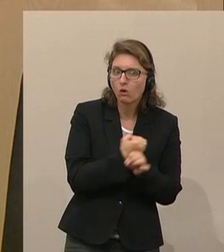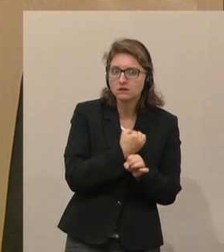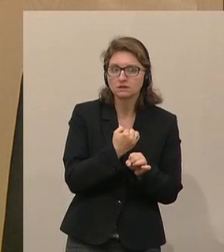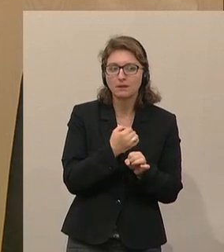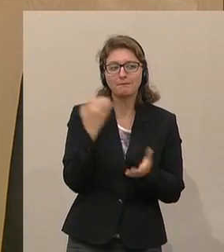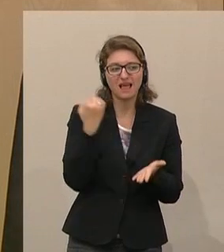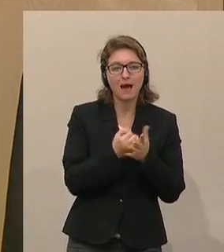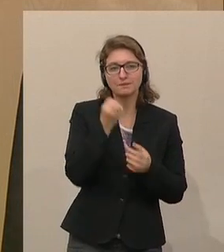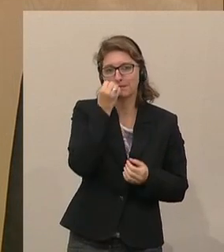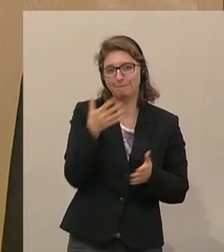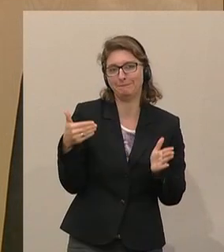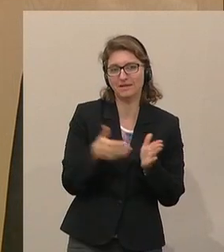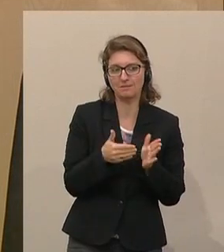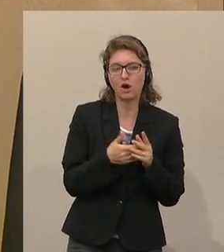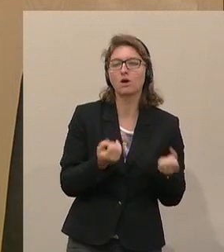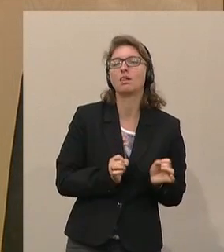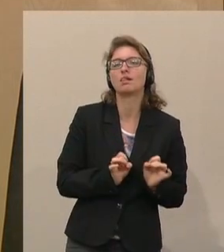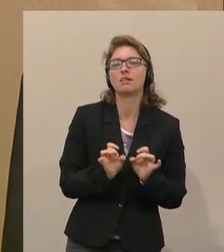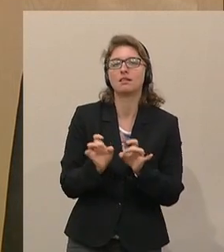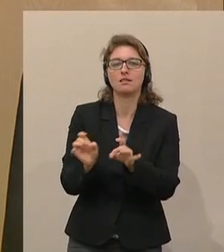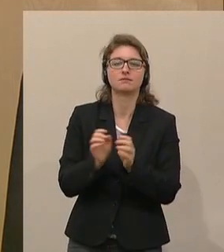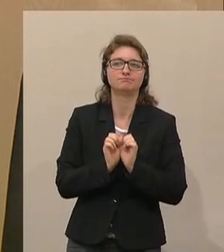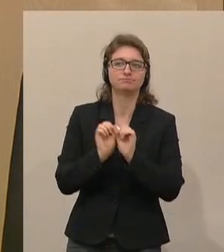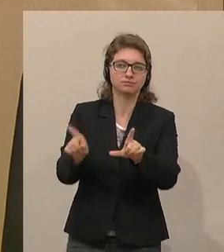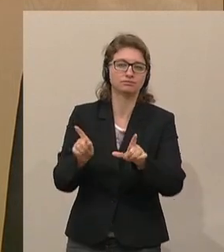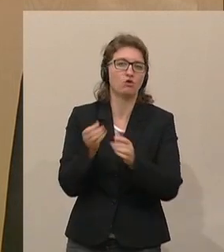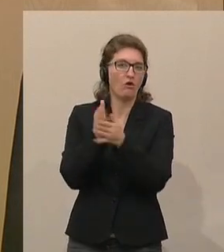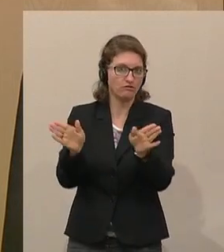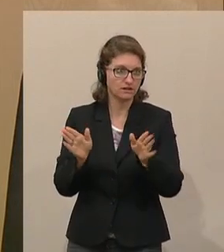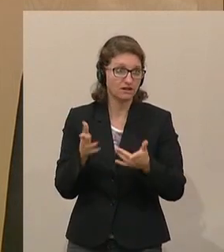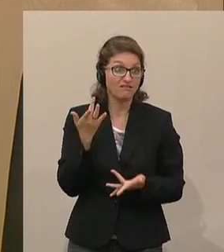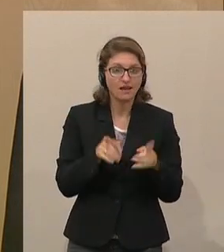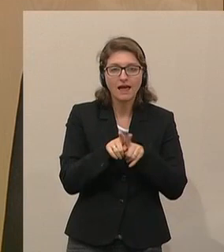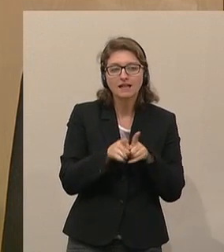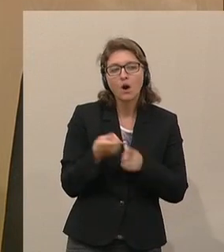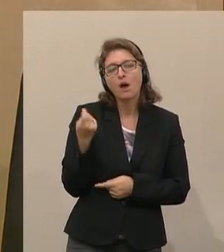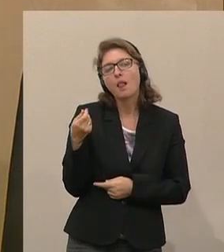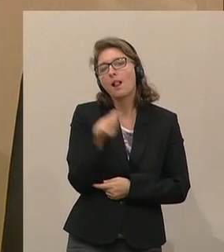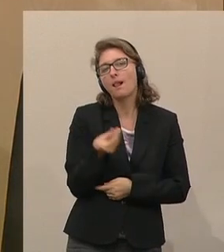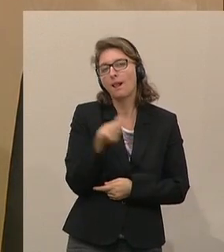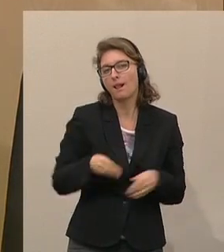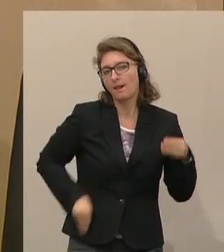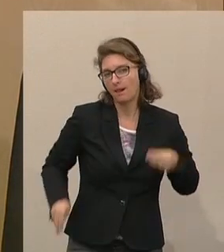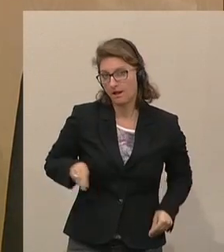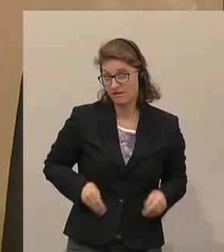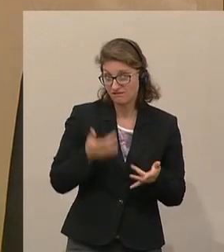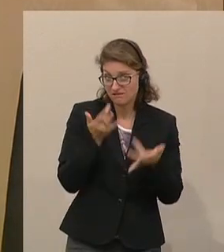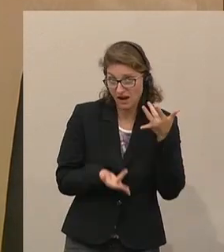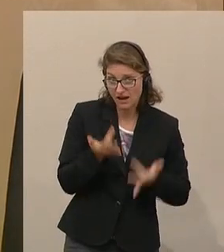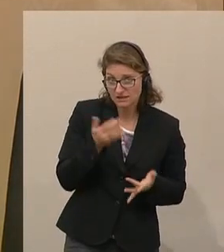Amtsmissbrauch gespielt werden. Vielleicht sogar mittels Bereicherung, wo Dinge im Raum stehen,